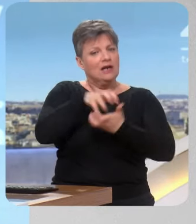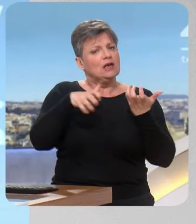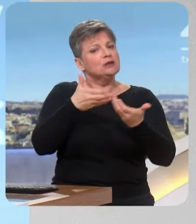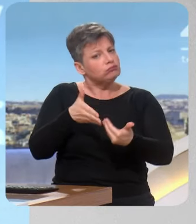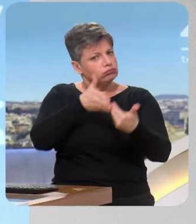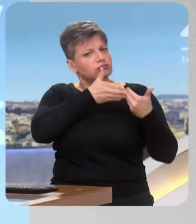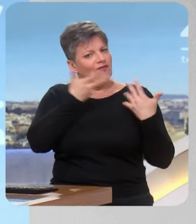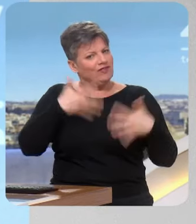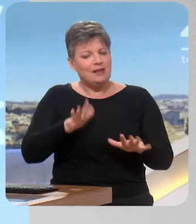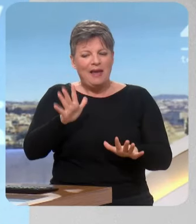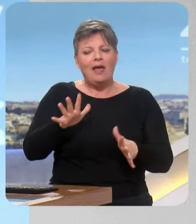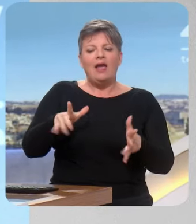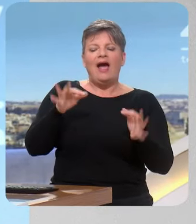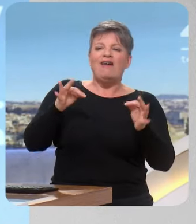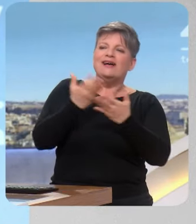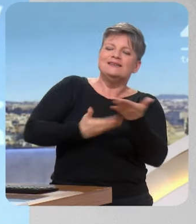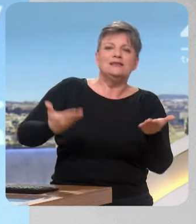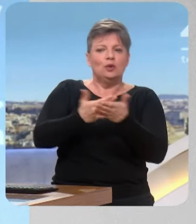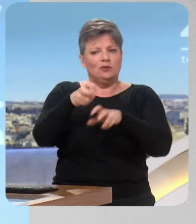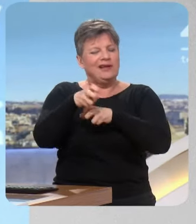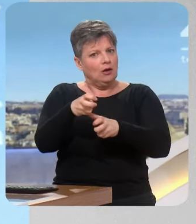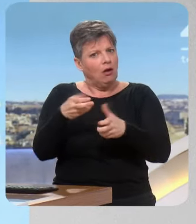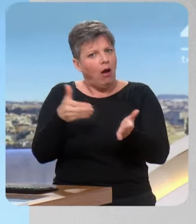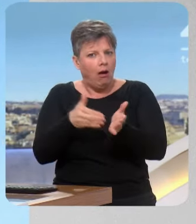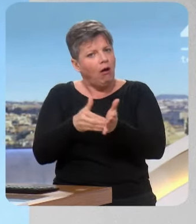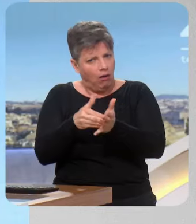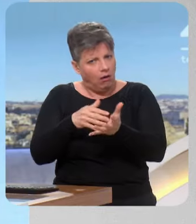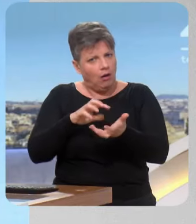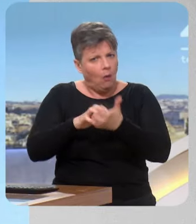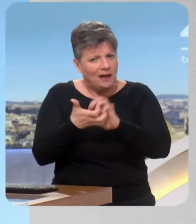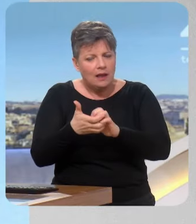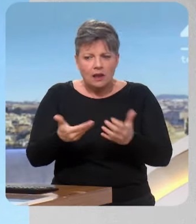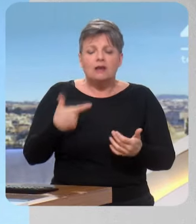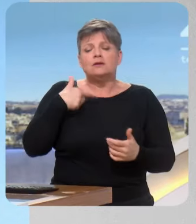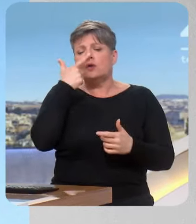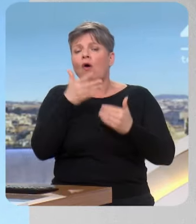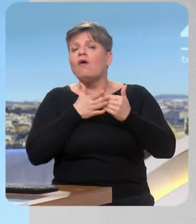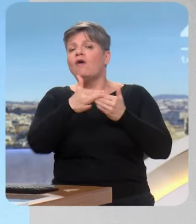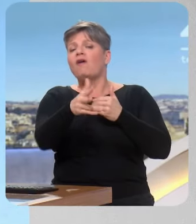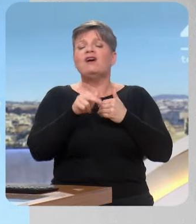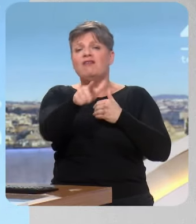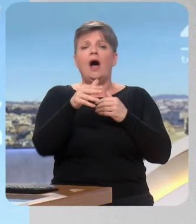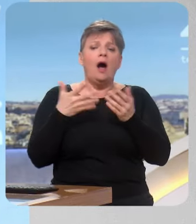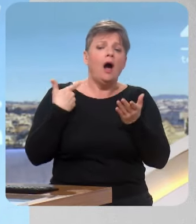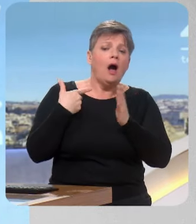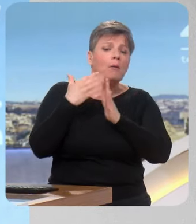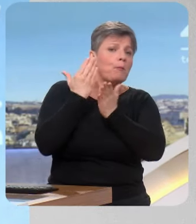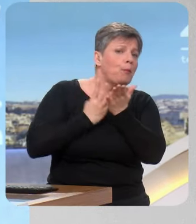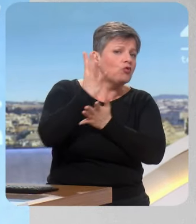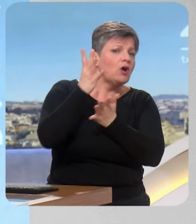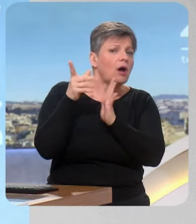Il est tellement là que je pense qu'on a l'obligation, dans les deux mois qui restent, puisqu'il y a un nouveau projet de loi qui arrive, de trouver une solution. Nous, on est force de proposition.